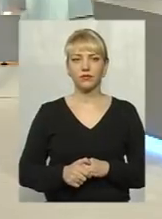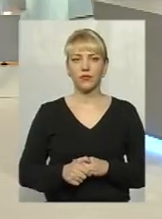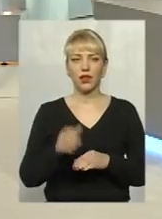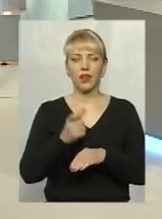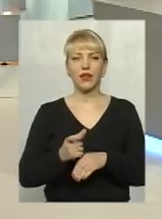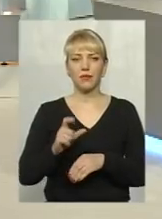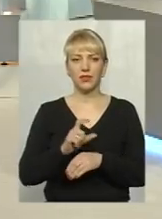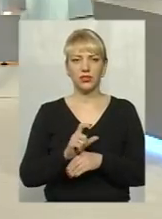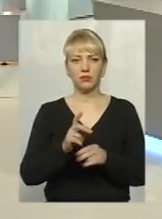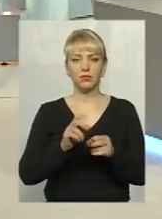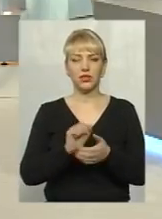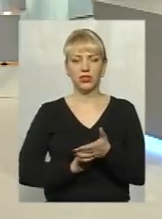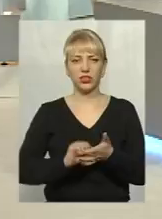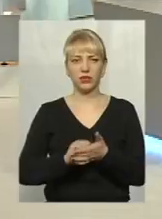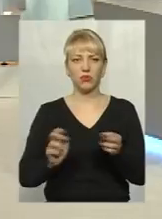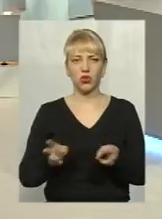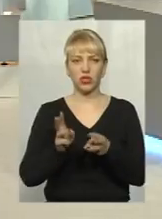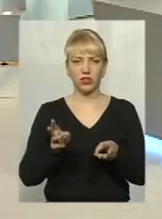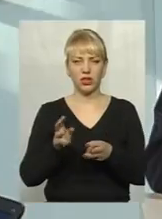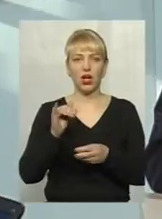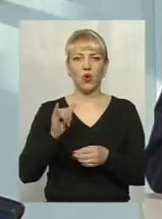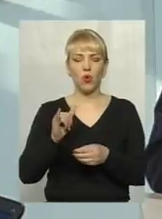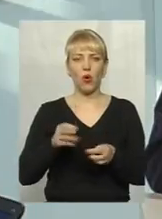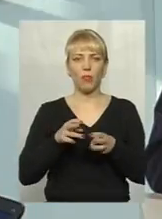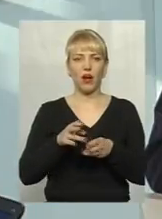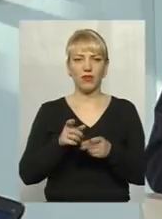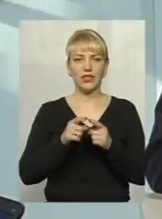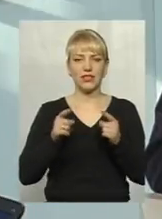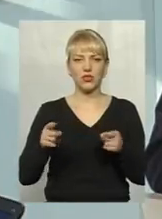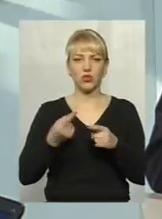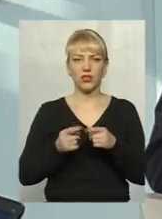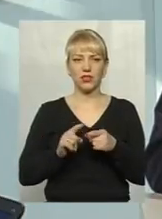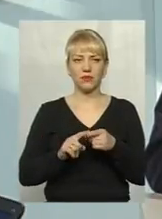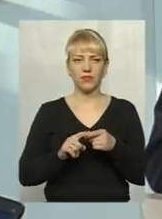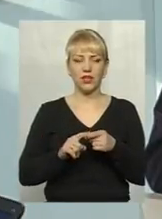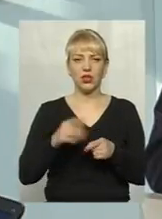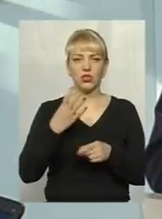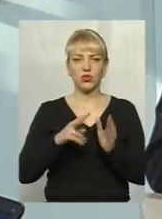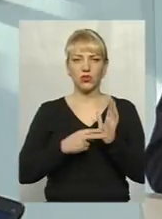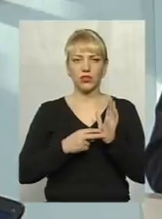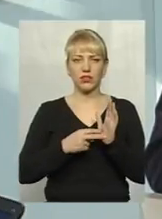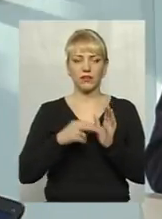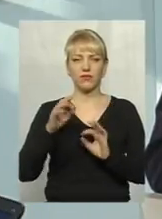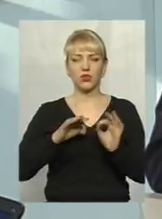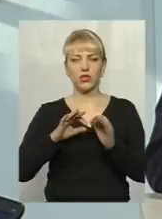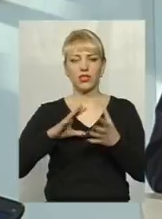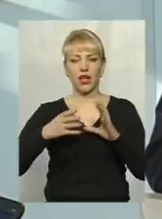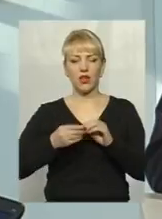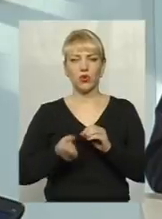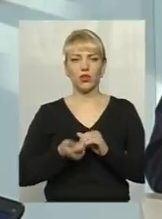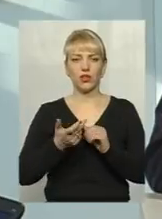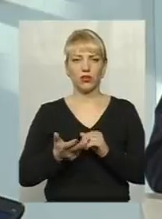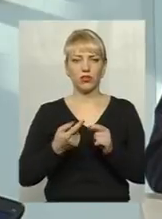Найбільші причини пожеж саме у опалений сезон, це, звичайно, це 47% від загальної кількості, це